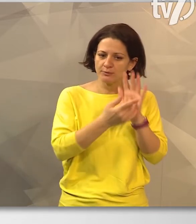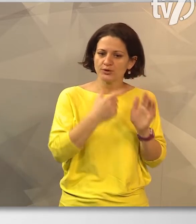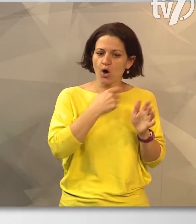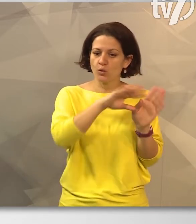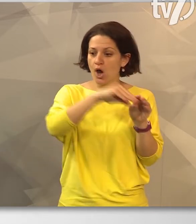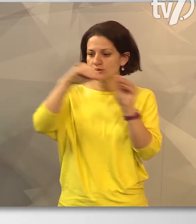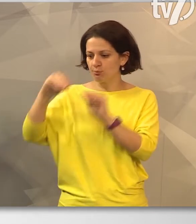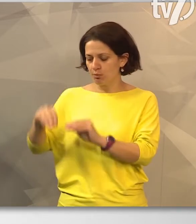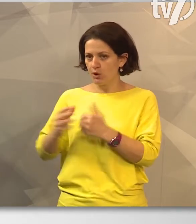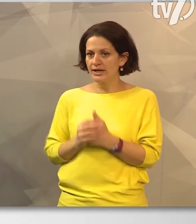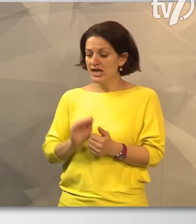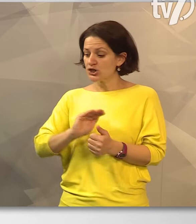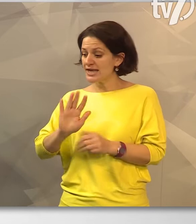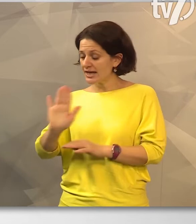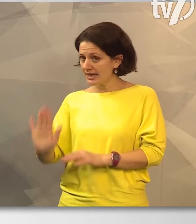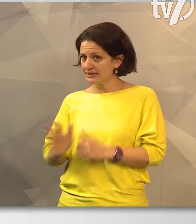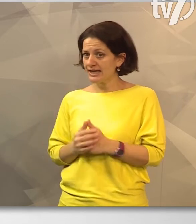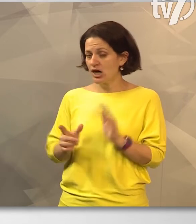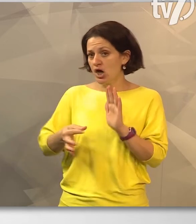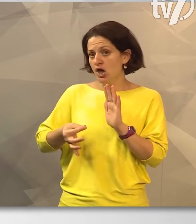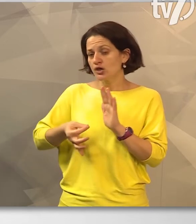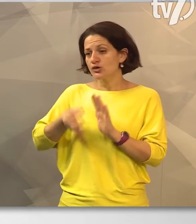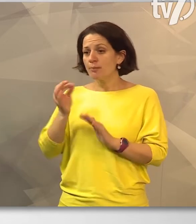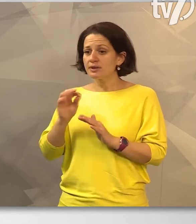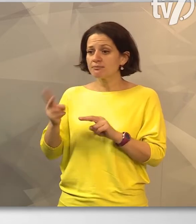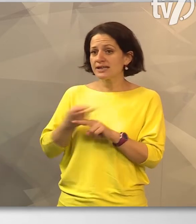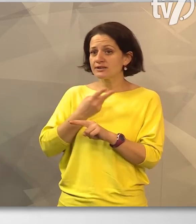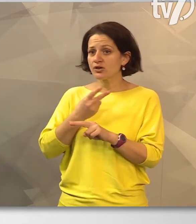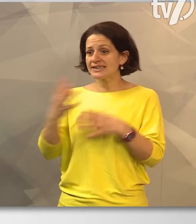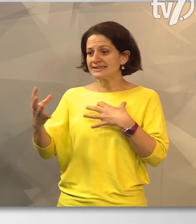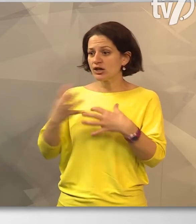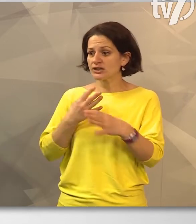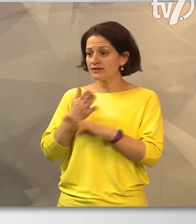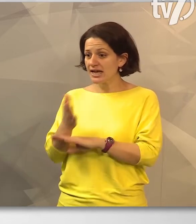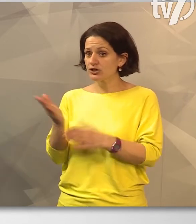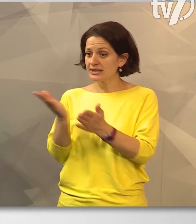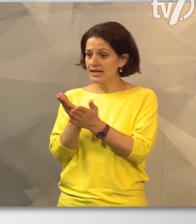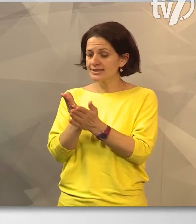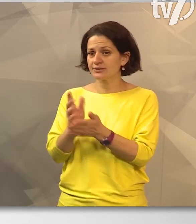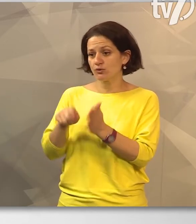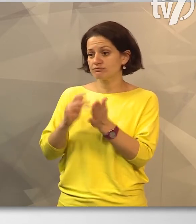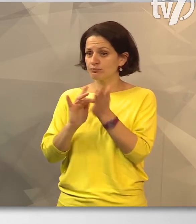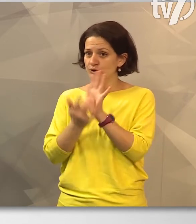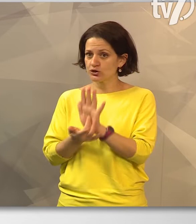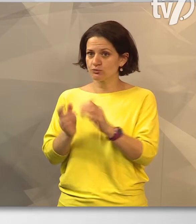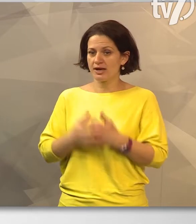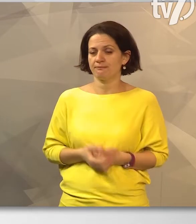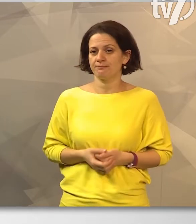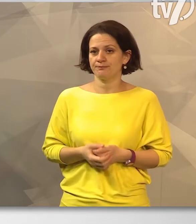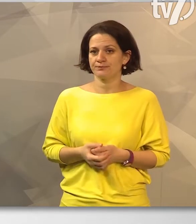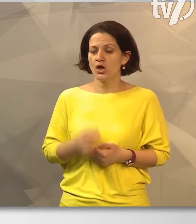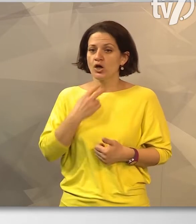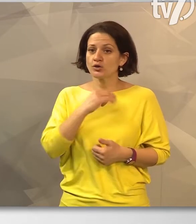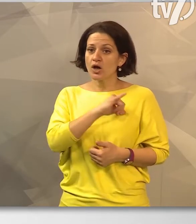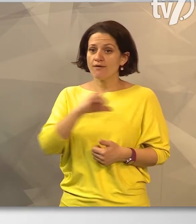bemutató hangulatból, és a gyerekeknek a napi szinten megszokott interaktivitásához illeszkedő projekteket mutassunk be.